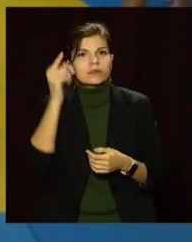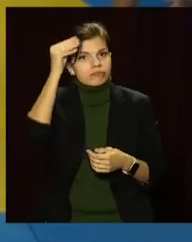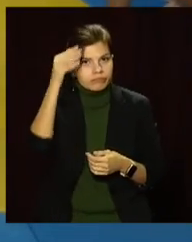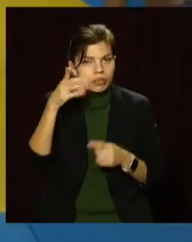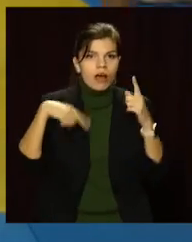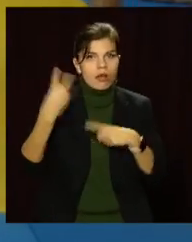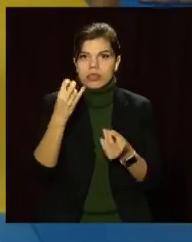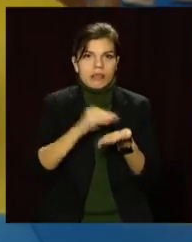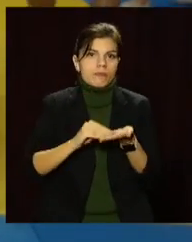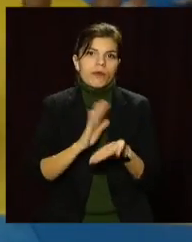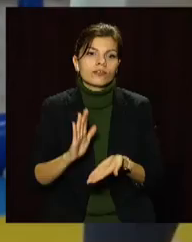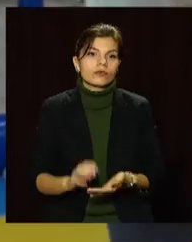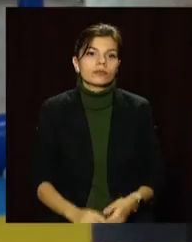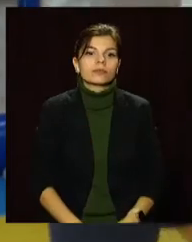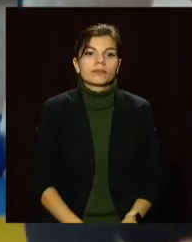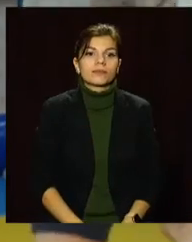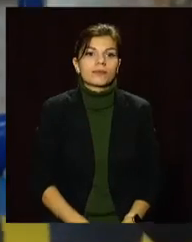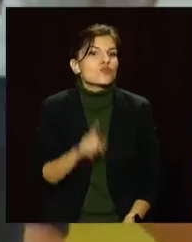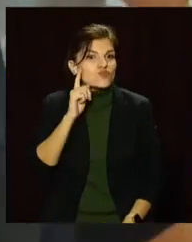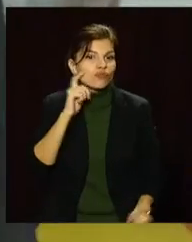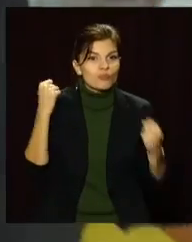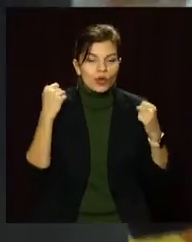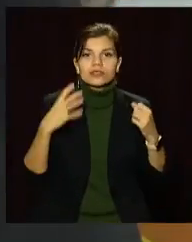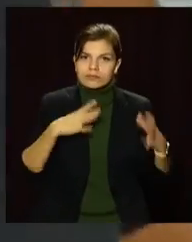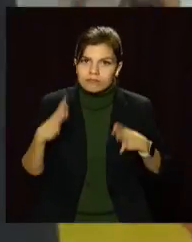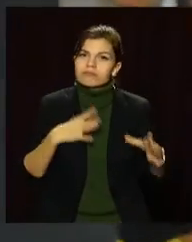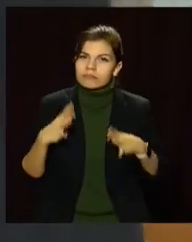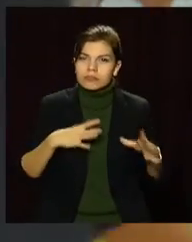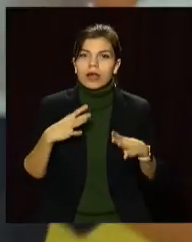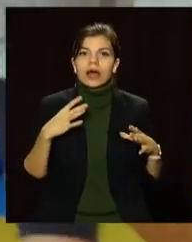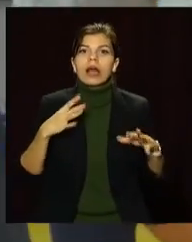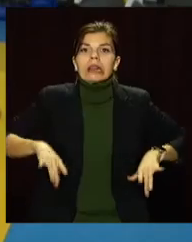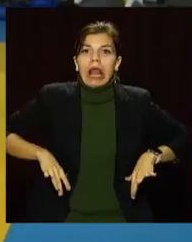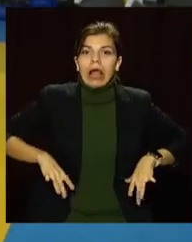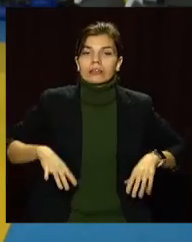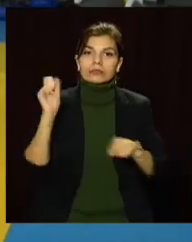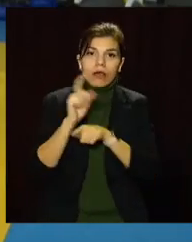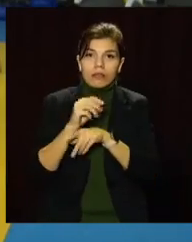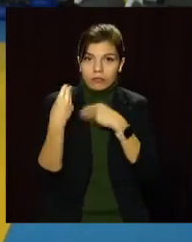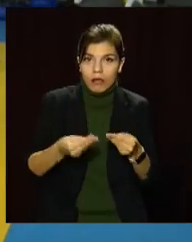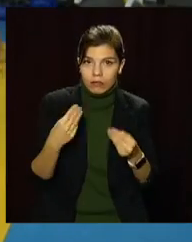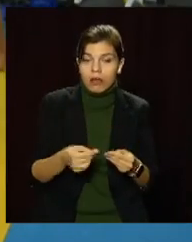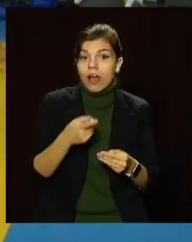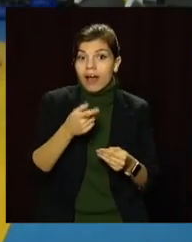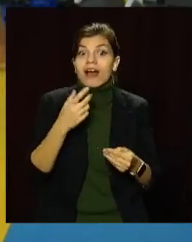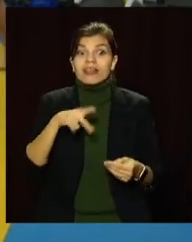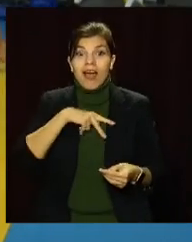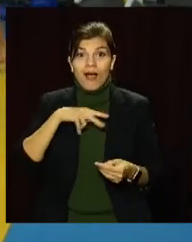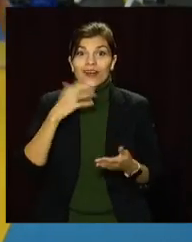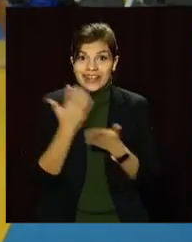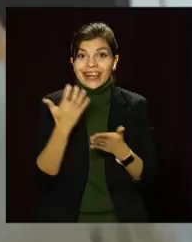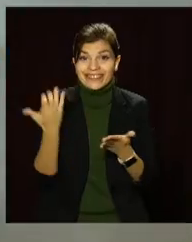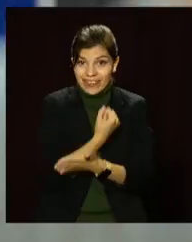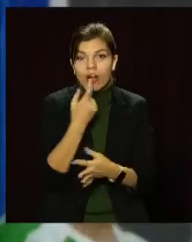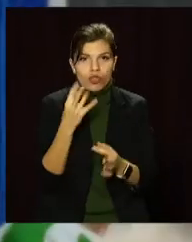всі, всі боярі. Юні спортсмени старано виконують тренерські завдання. Хлопці хоча і завоювали нагороди, але